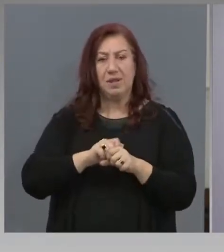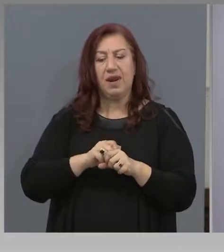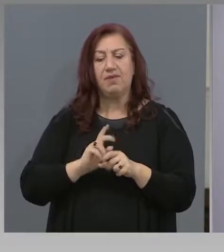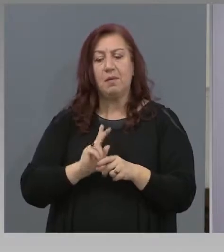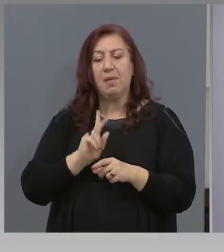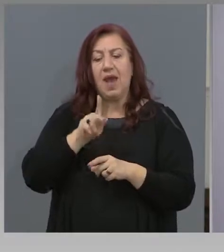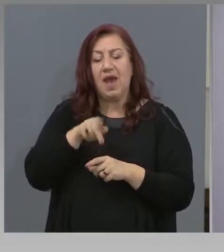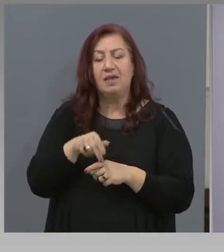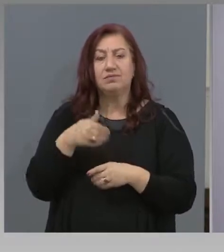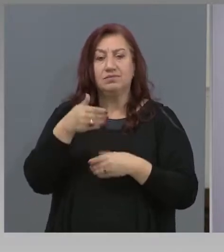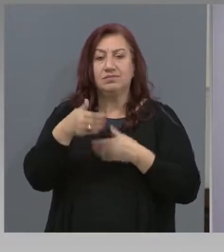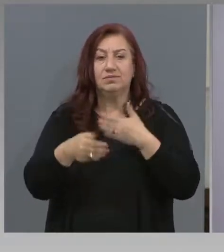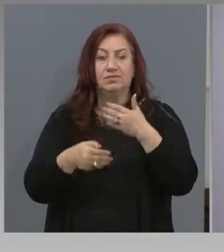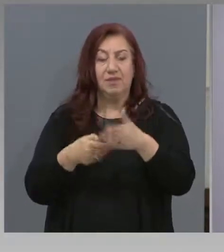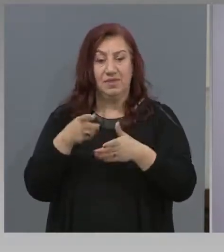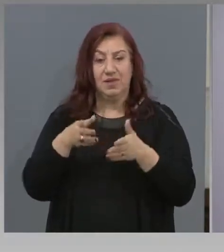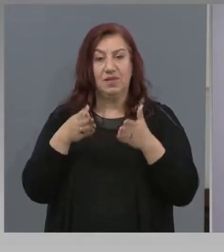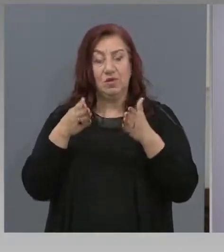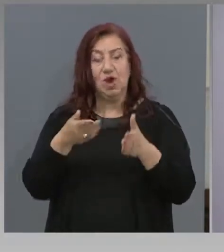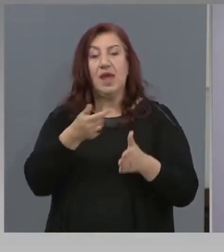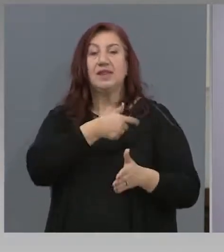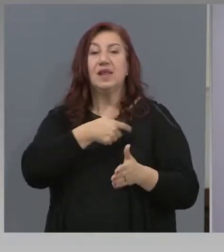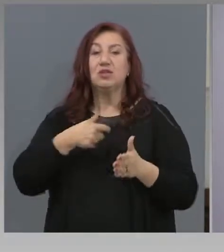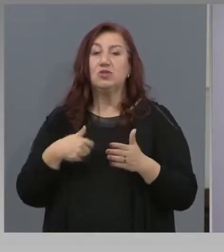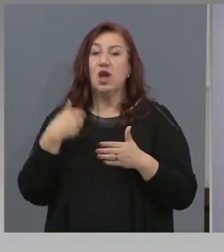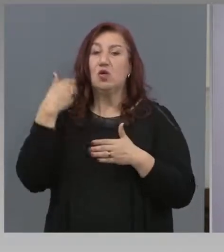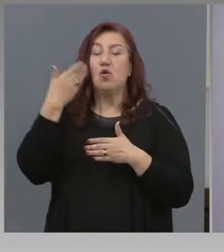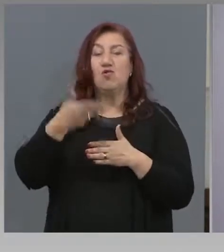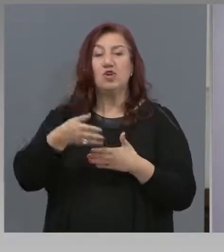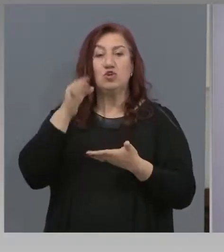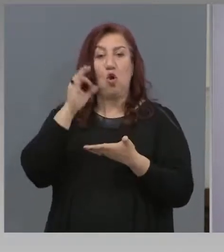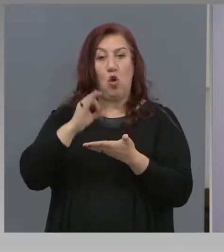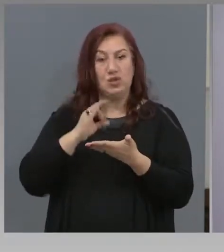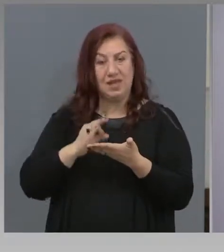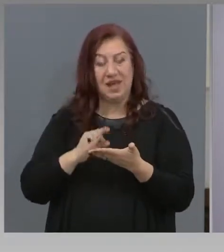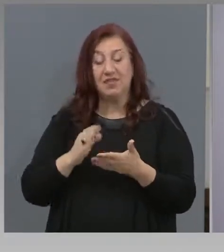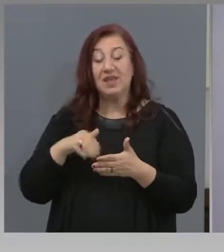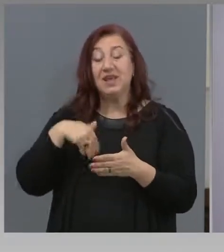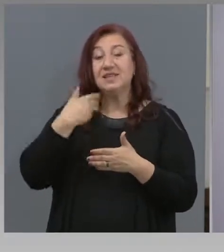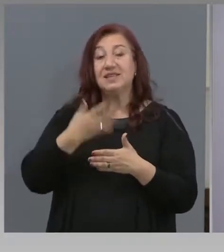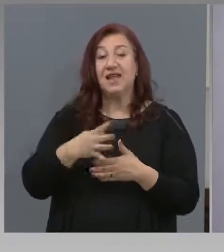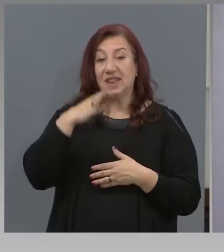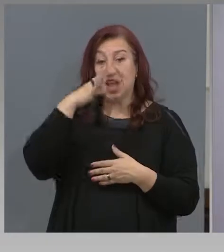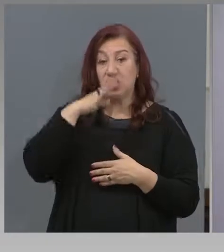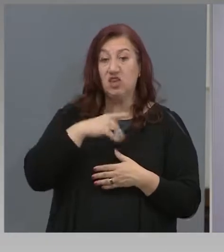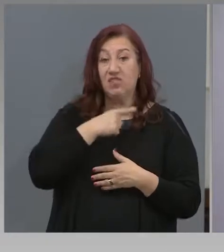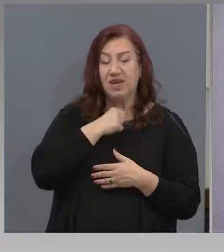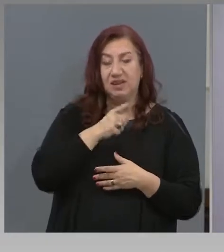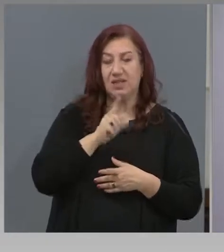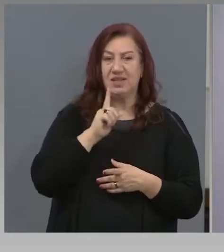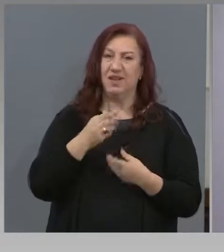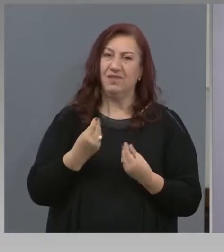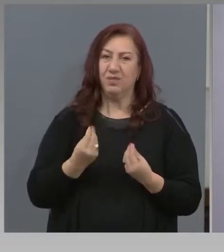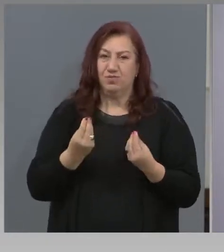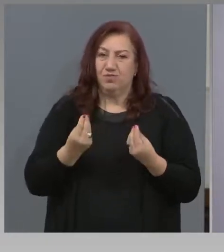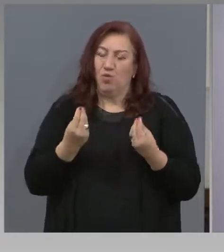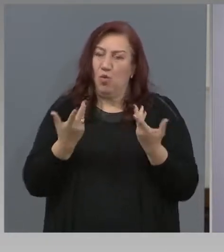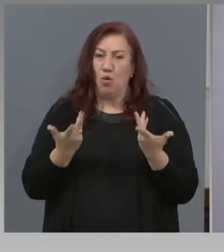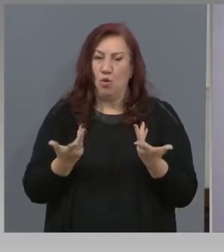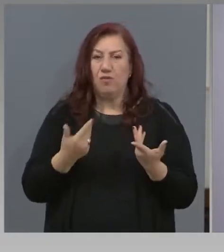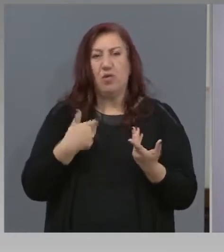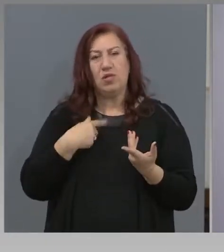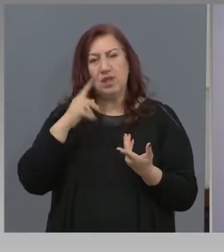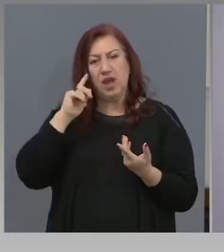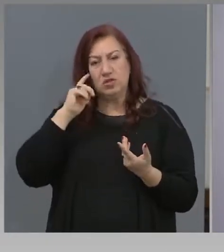Националното външно оценяване след четвърти клас по принцип трябва да бъде по-оптимизирано. То нашето мнение е,